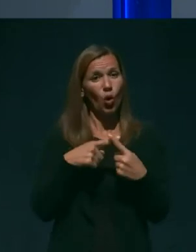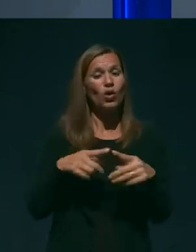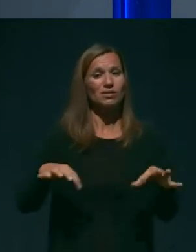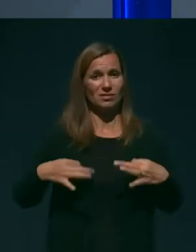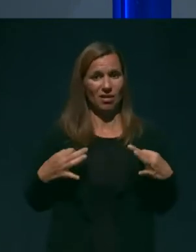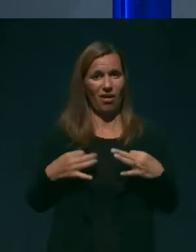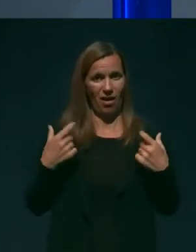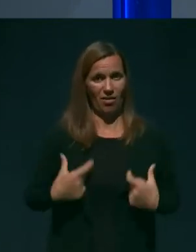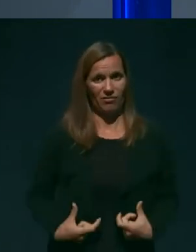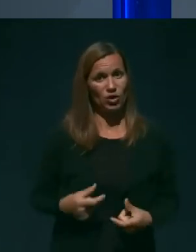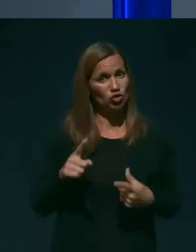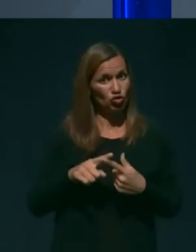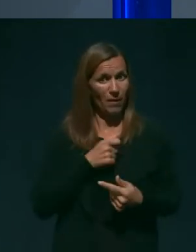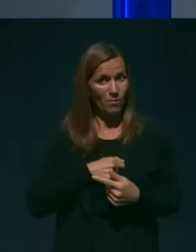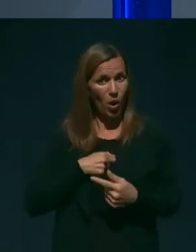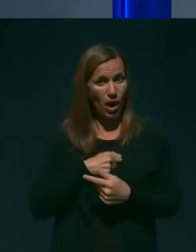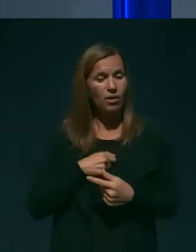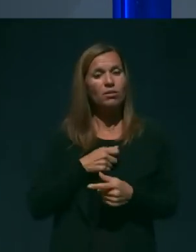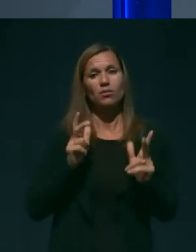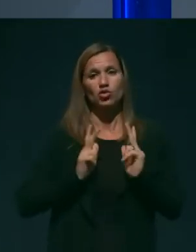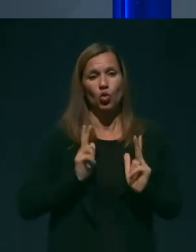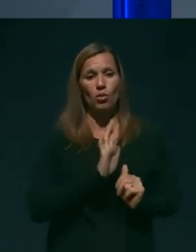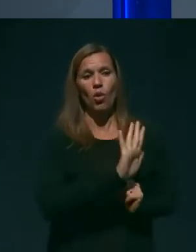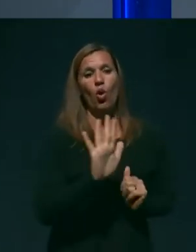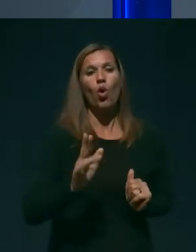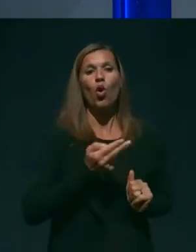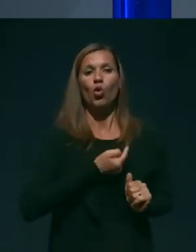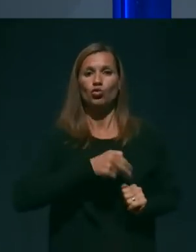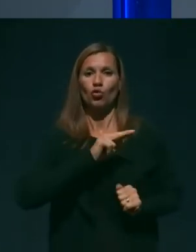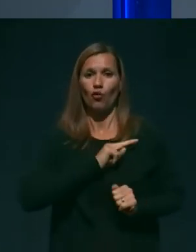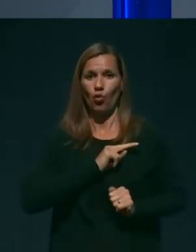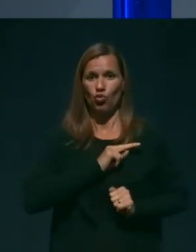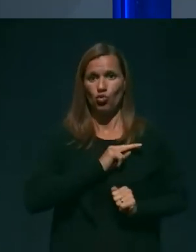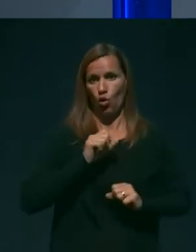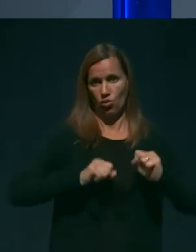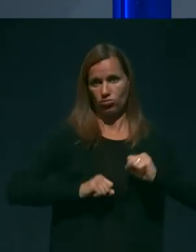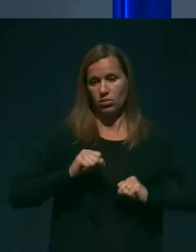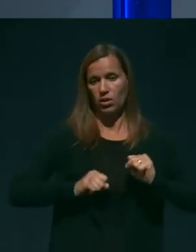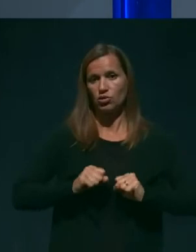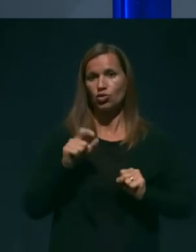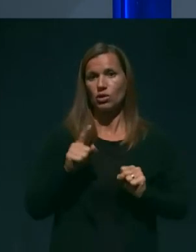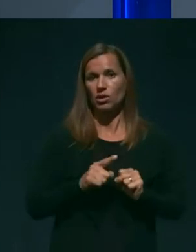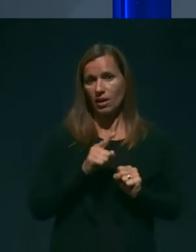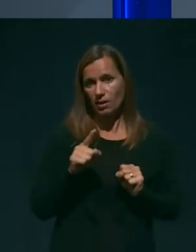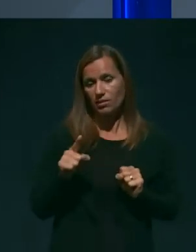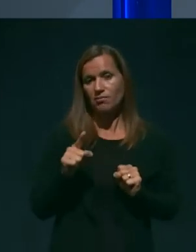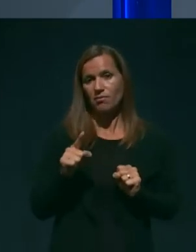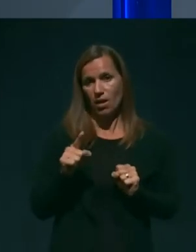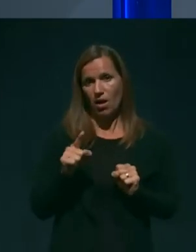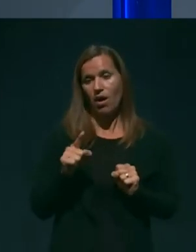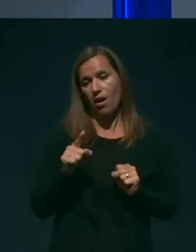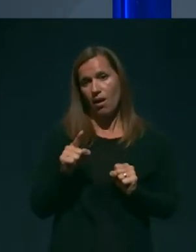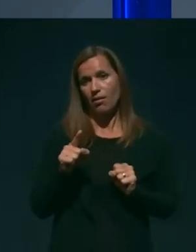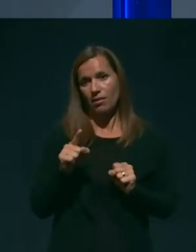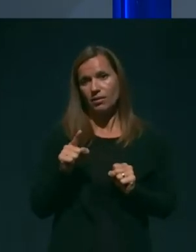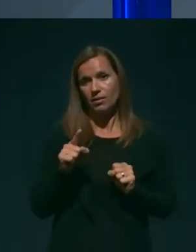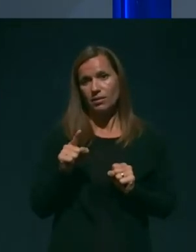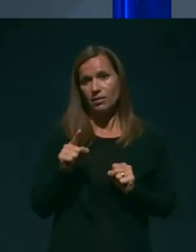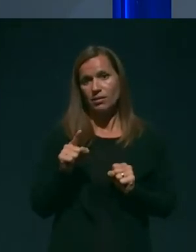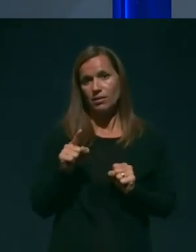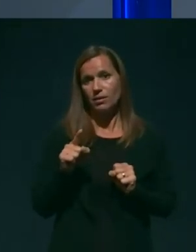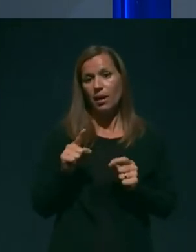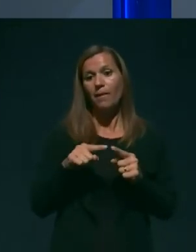se od njih prečakuje odgovorno ravnanje in seveda postopanje v nadaljevanju, po vstopu v